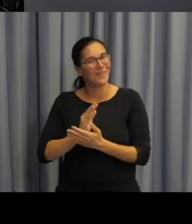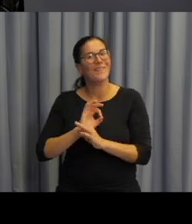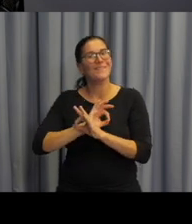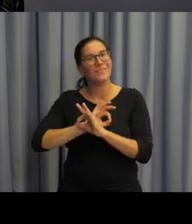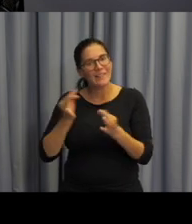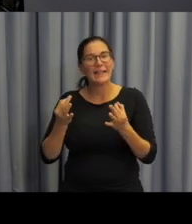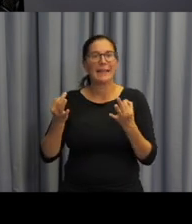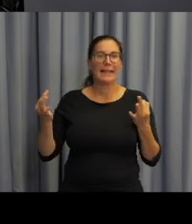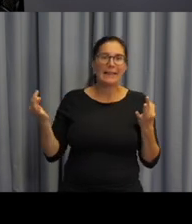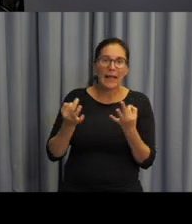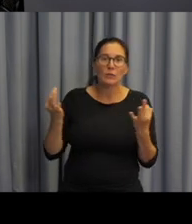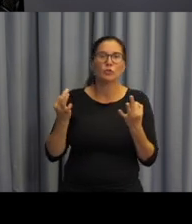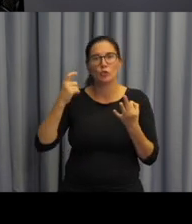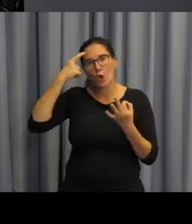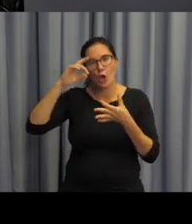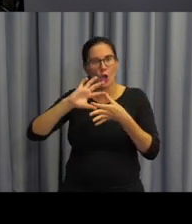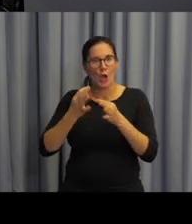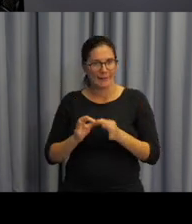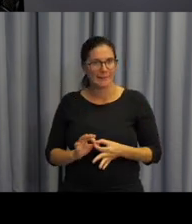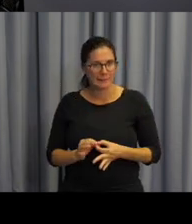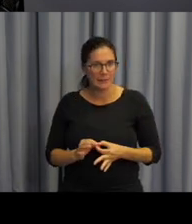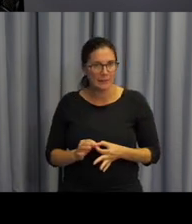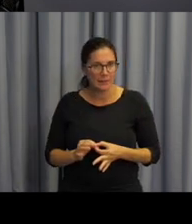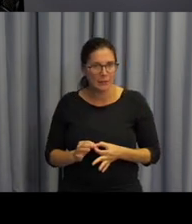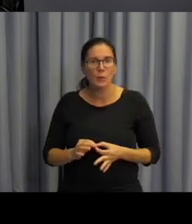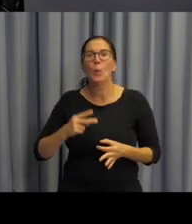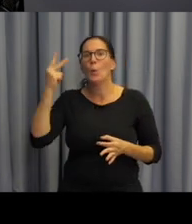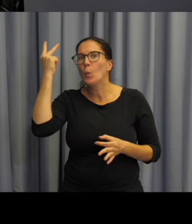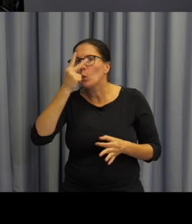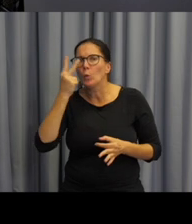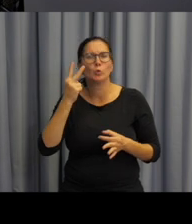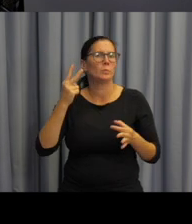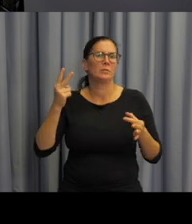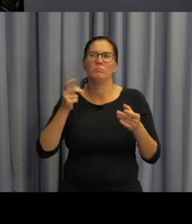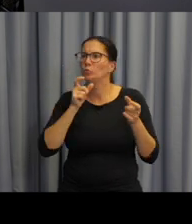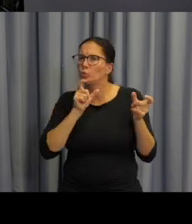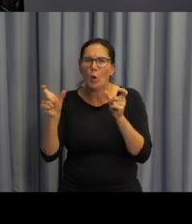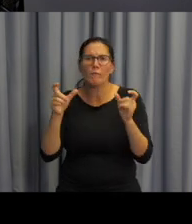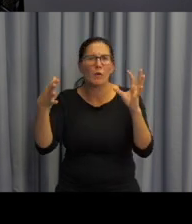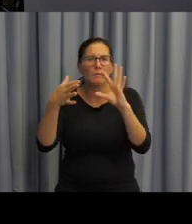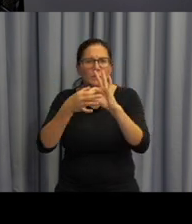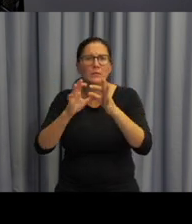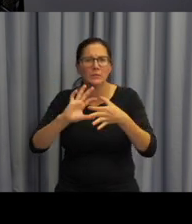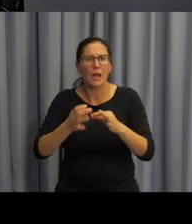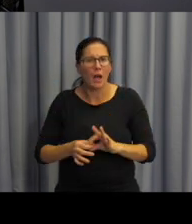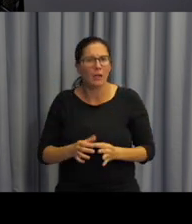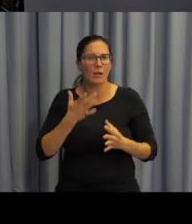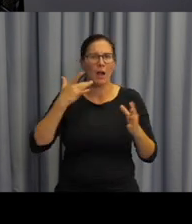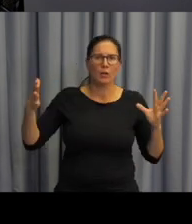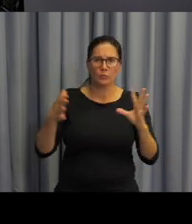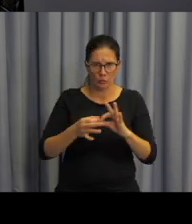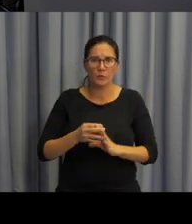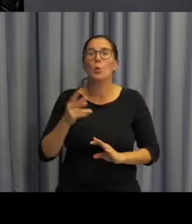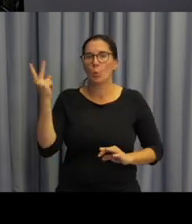provádět různé logické operace, chápou celou řadu vztahů, celou řadu souvislostí,